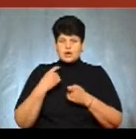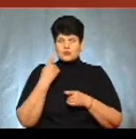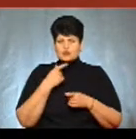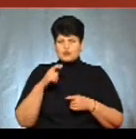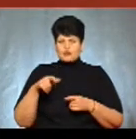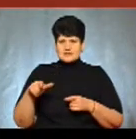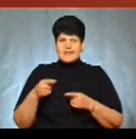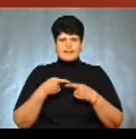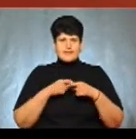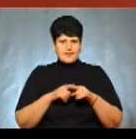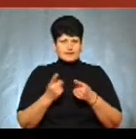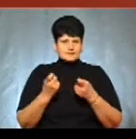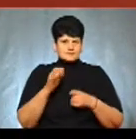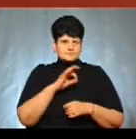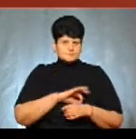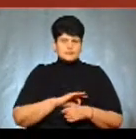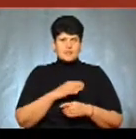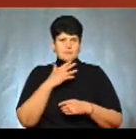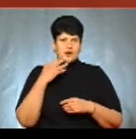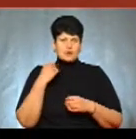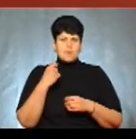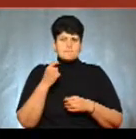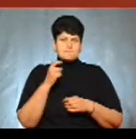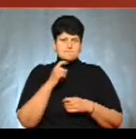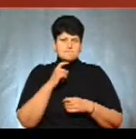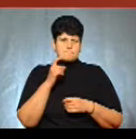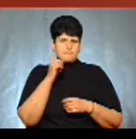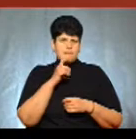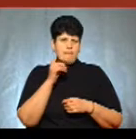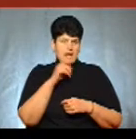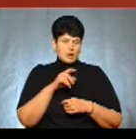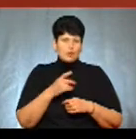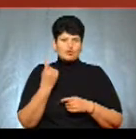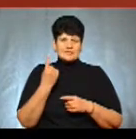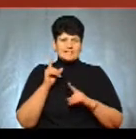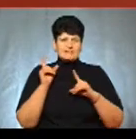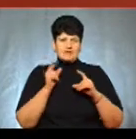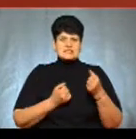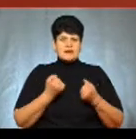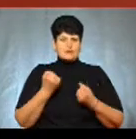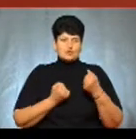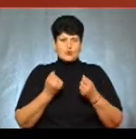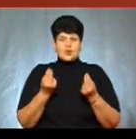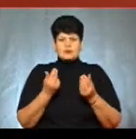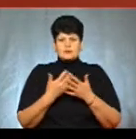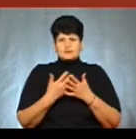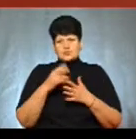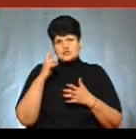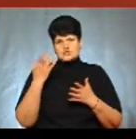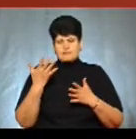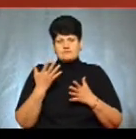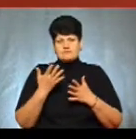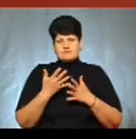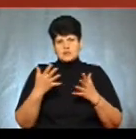особовий склад, і техніка. Багато пального йде на гасіння таких пожеж. Виїзд одного автомобіля коштує державі